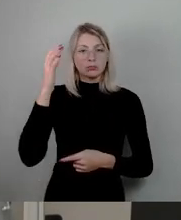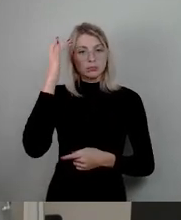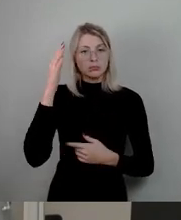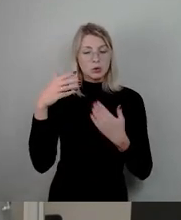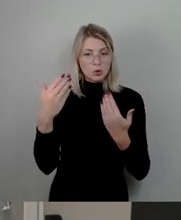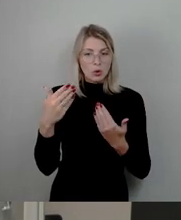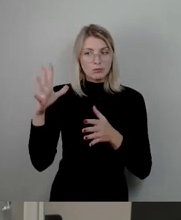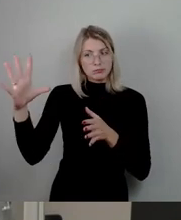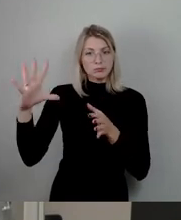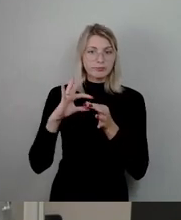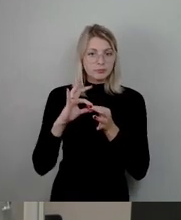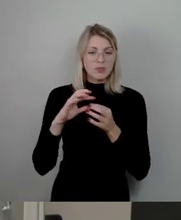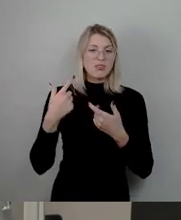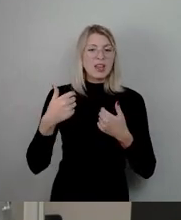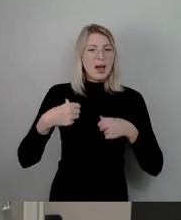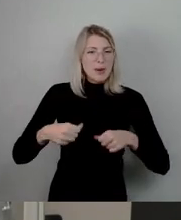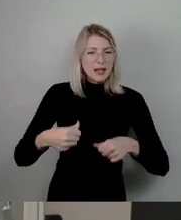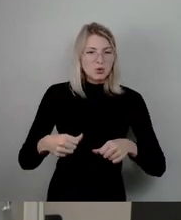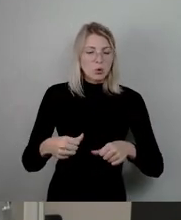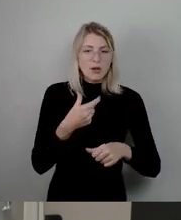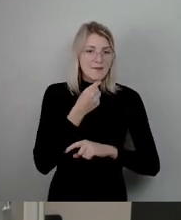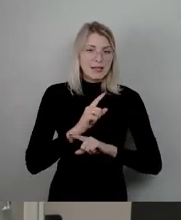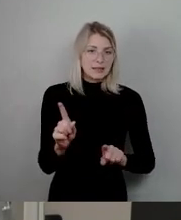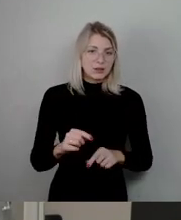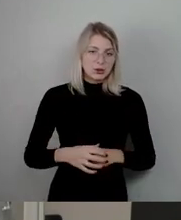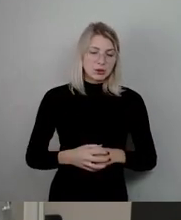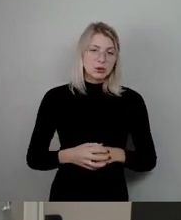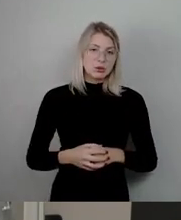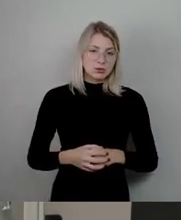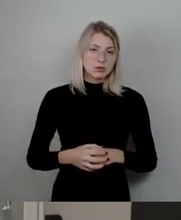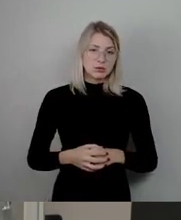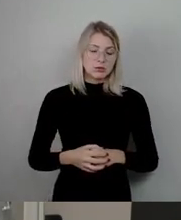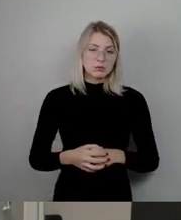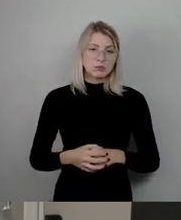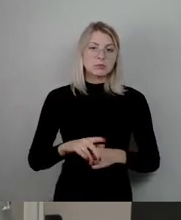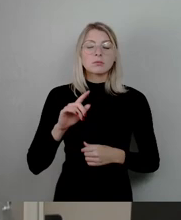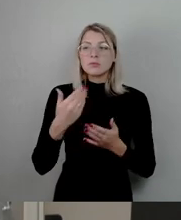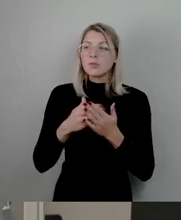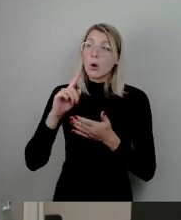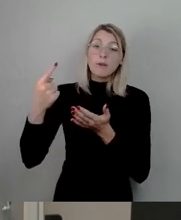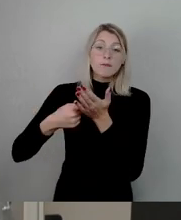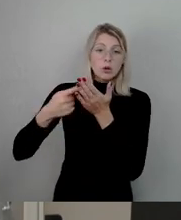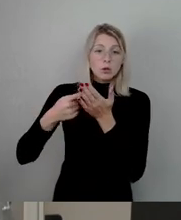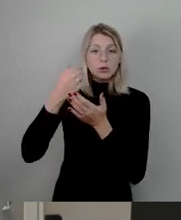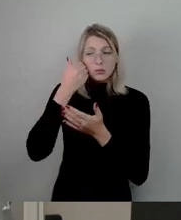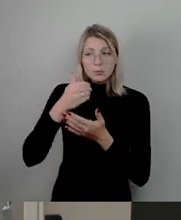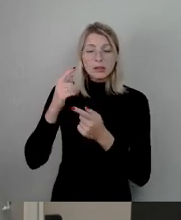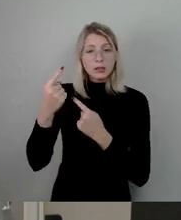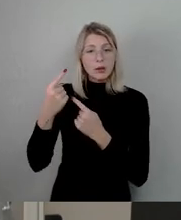erpressen lassen dann. Und wir fordern ihn praktisch auch an dieser Stelle dann, also davon abzurücken dann und sich auch mit dieser